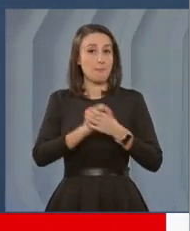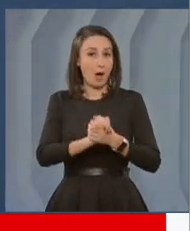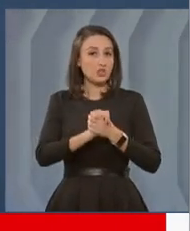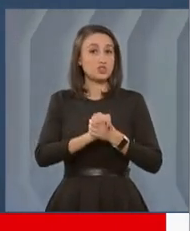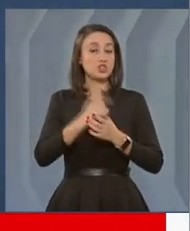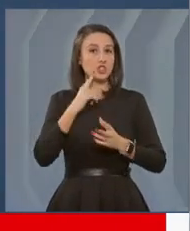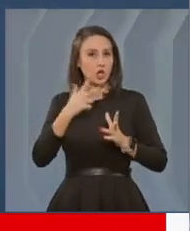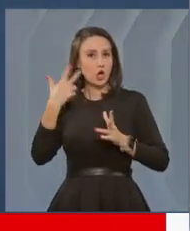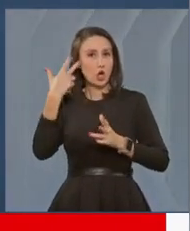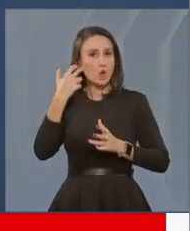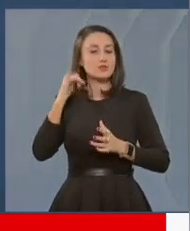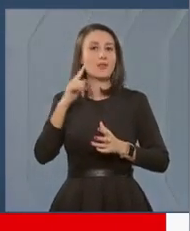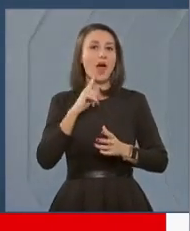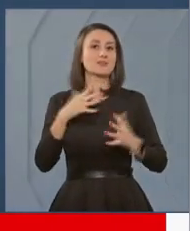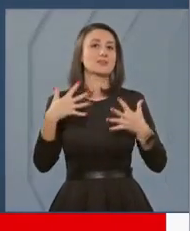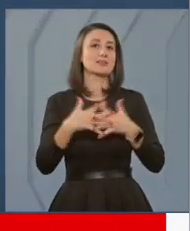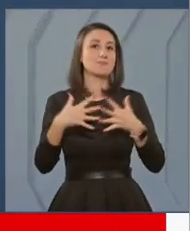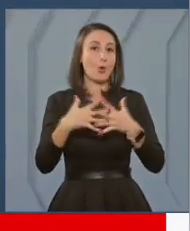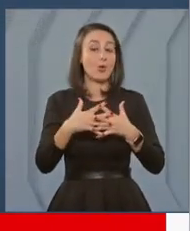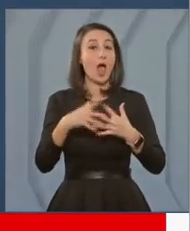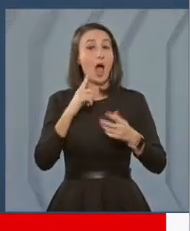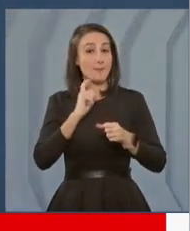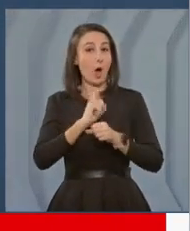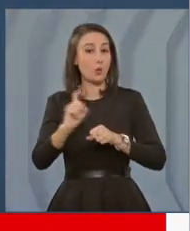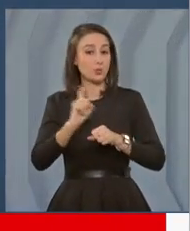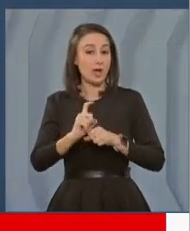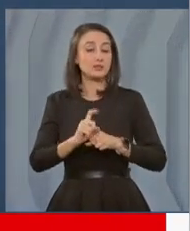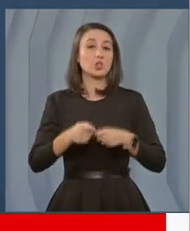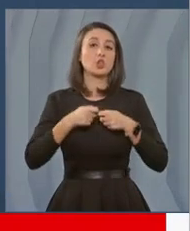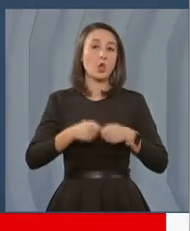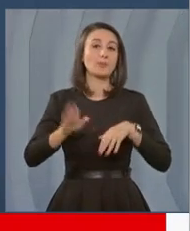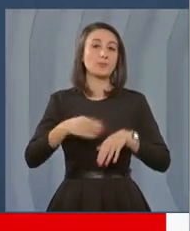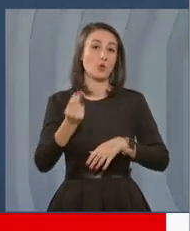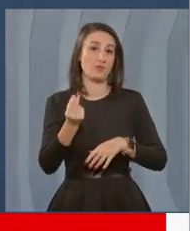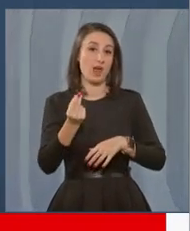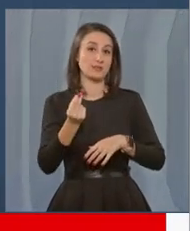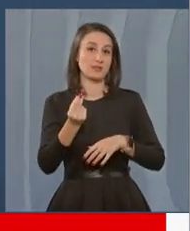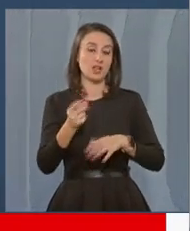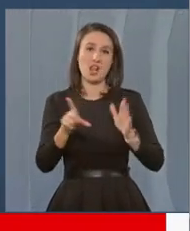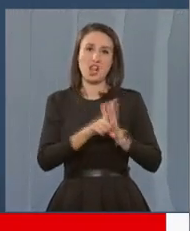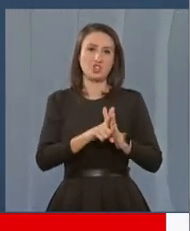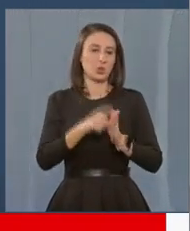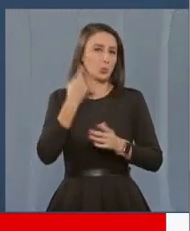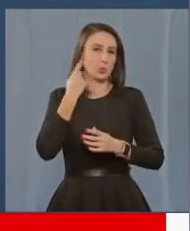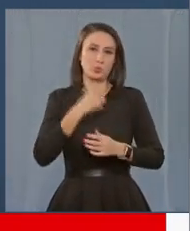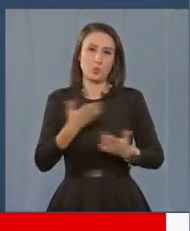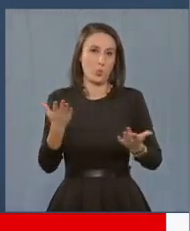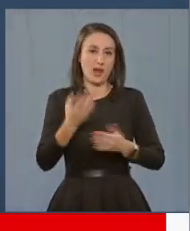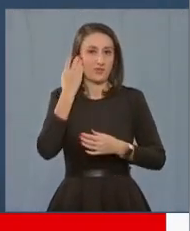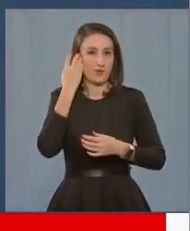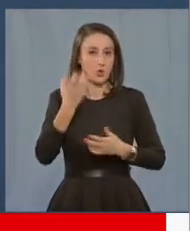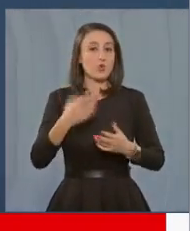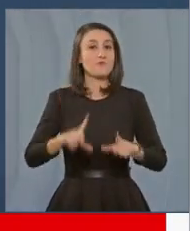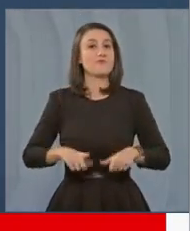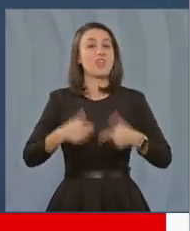Deci am acuzat pe domnii din Ministerul de Finanță că legiferează habar în având care este filozofia